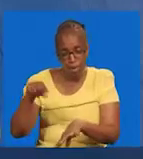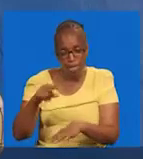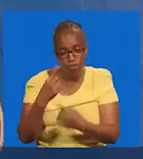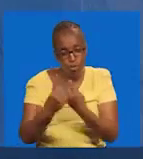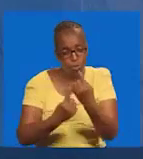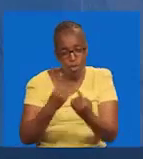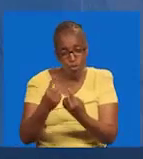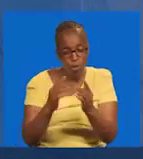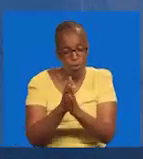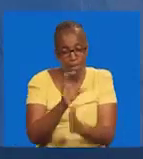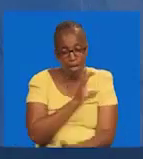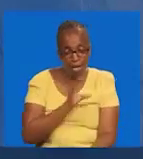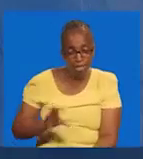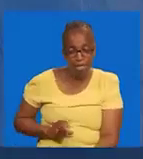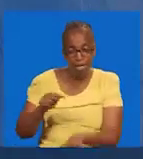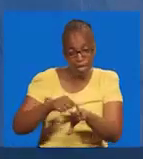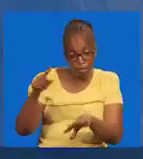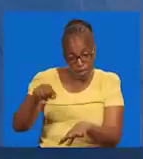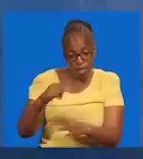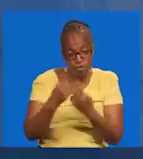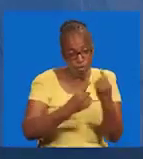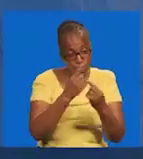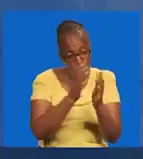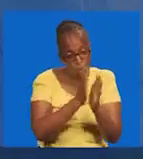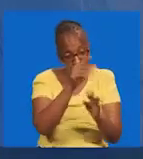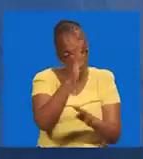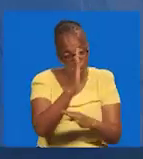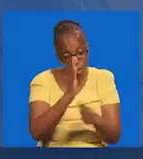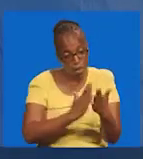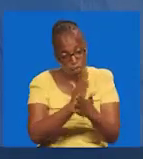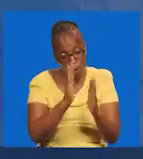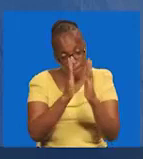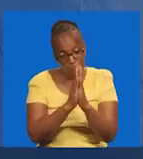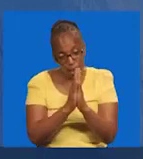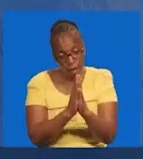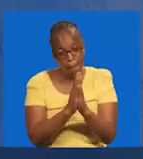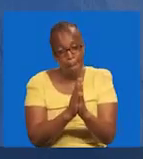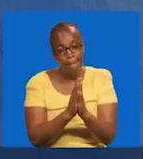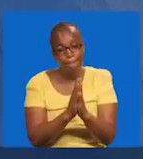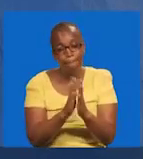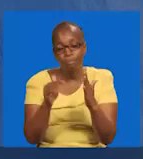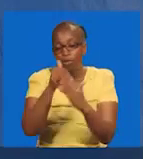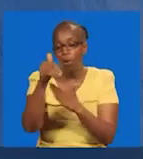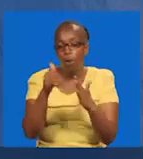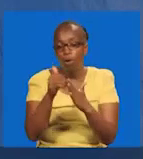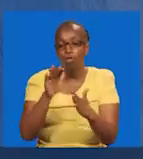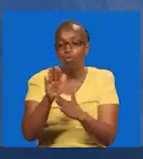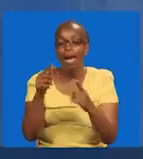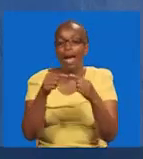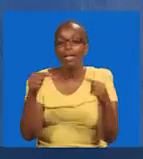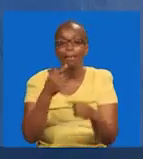utaongea na kristo. Wakati utaongea na mungu. Kwa maombi. Madu izako.